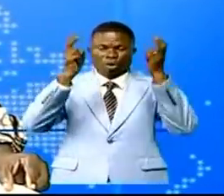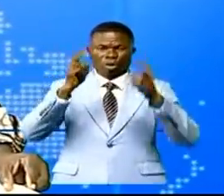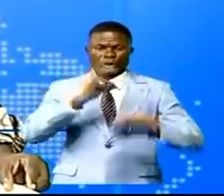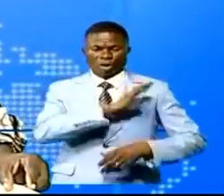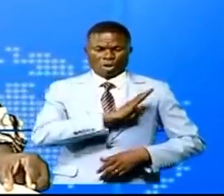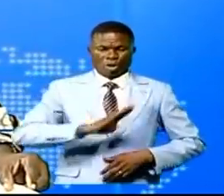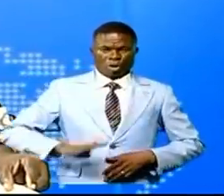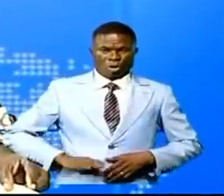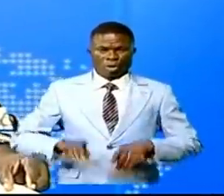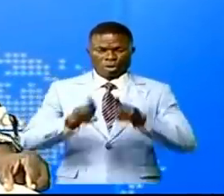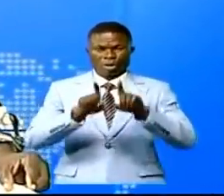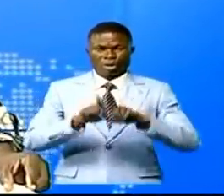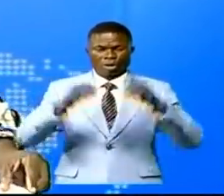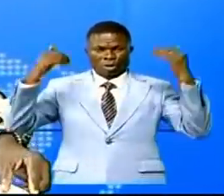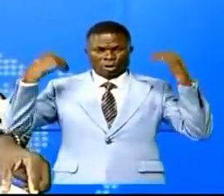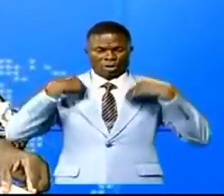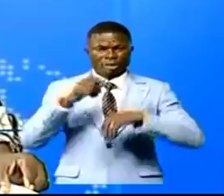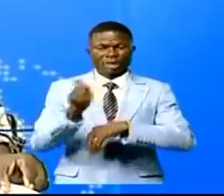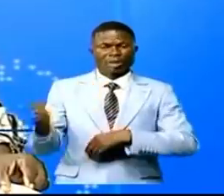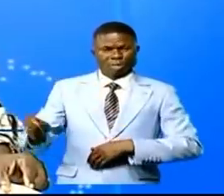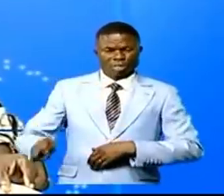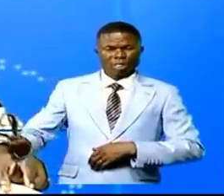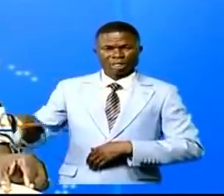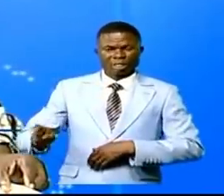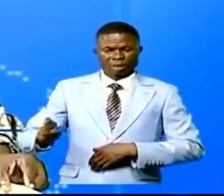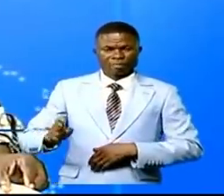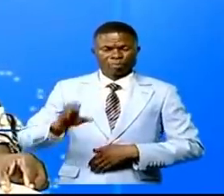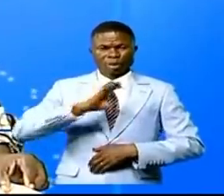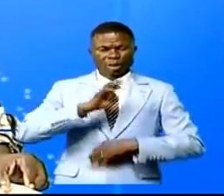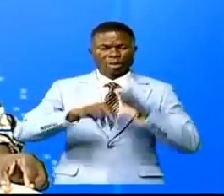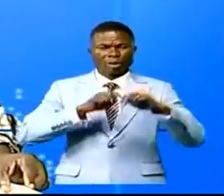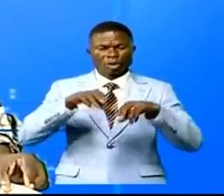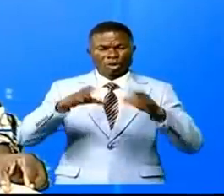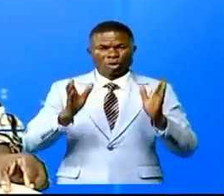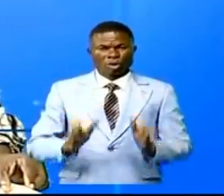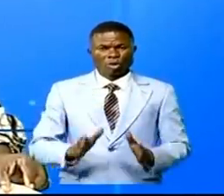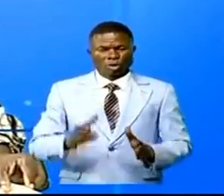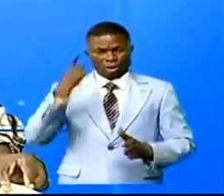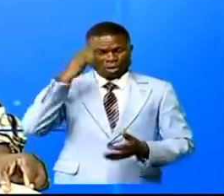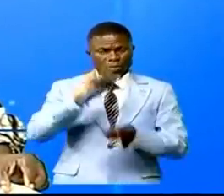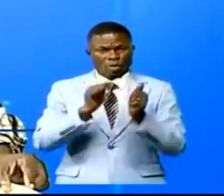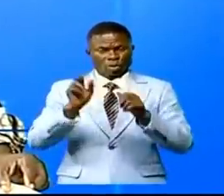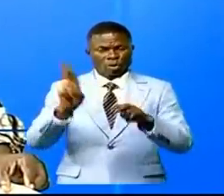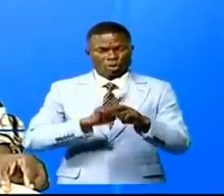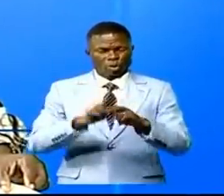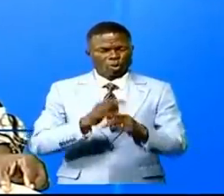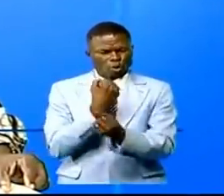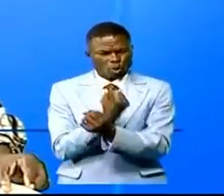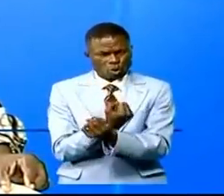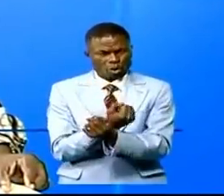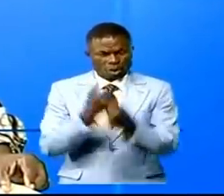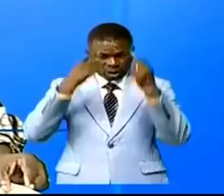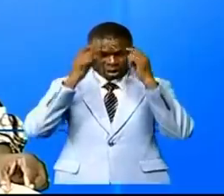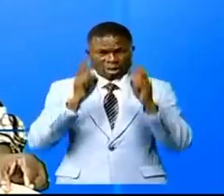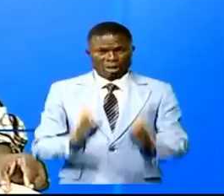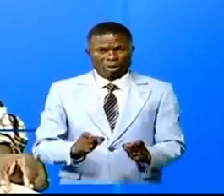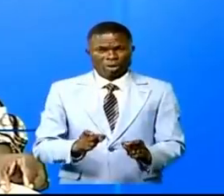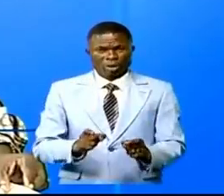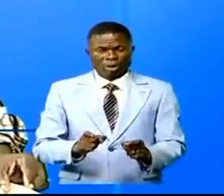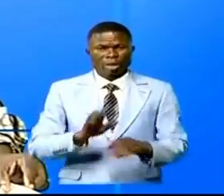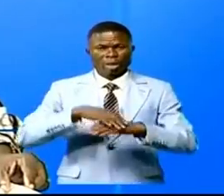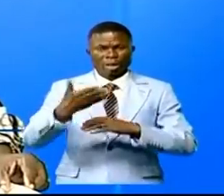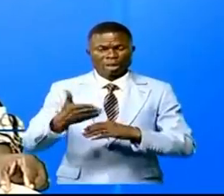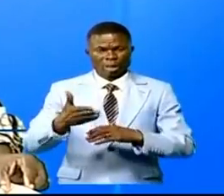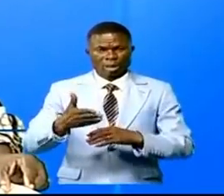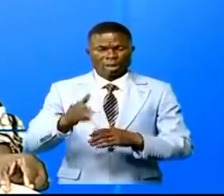et les commandants des districts de la police nationale congolaise sur l'application stricte des décisions prises après le